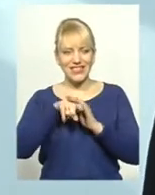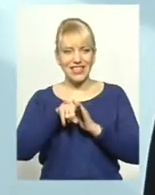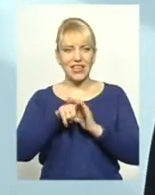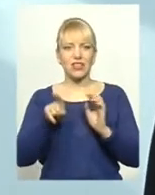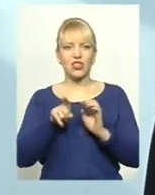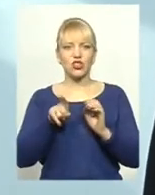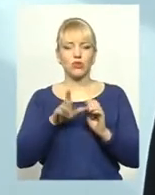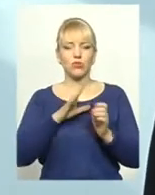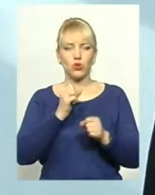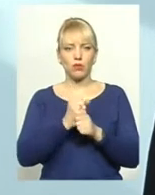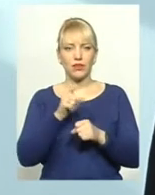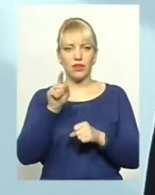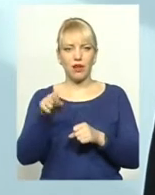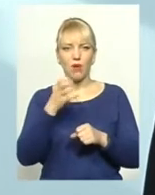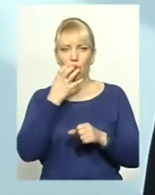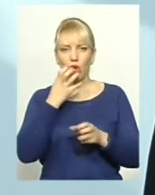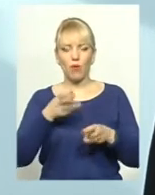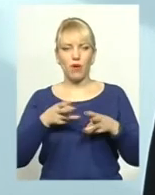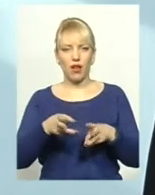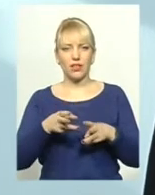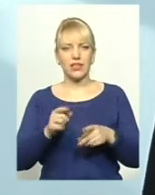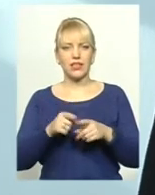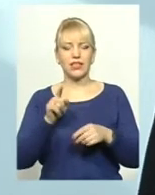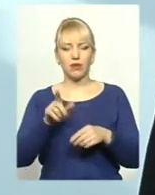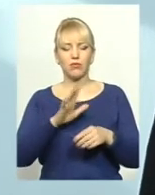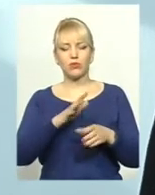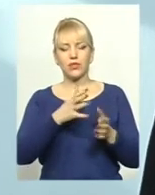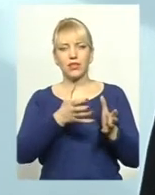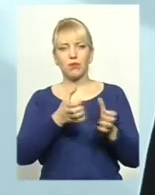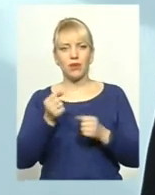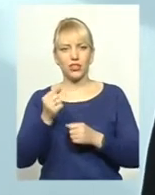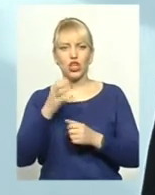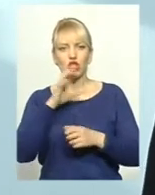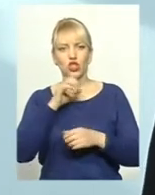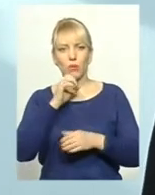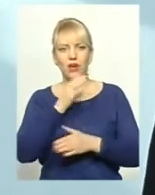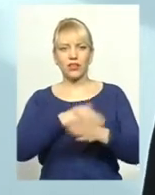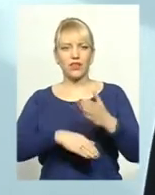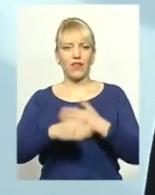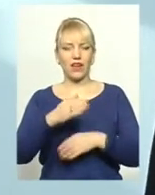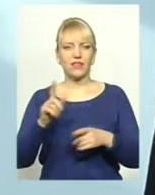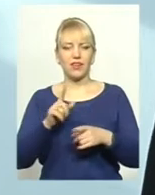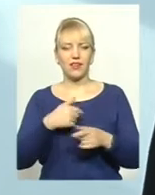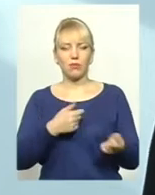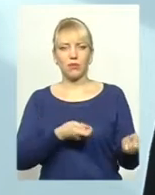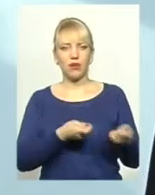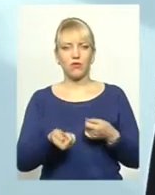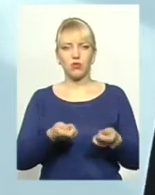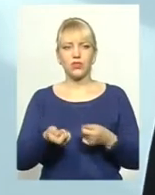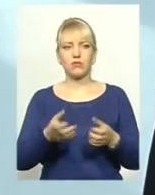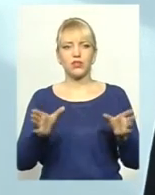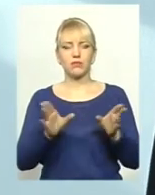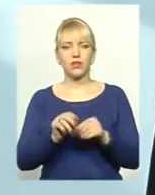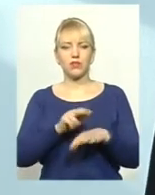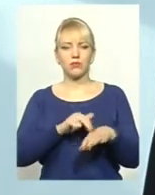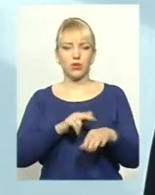щоб зробити там опалення. І з цією метою ми туди зможемо забирати собак-інвалідів, яких ми кожен день практично привозимо спільно з